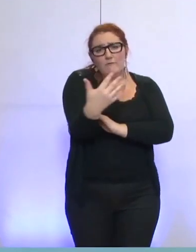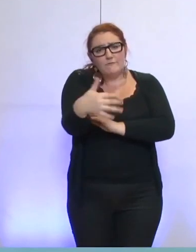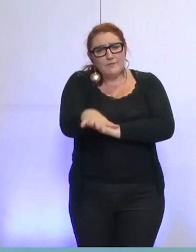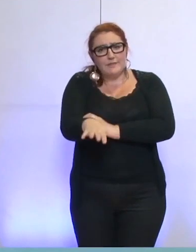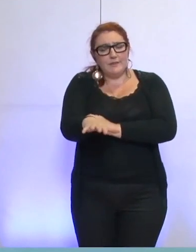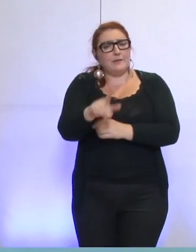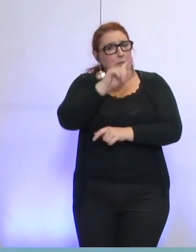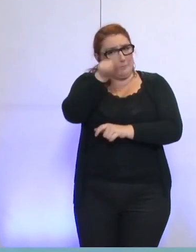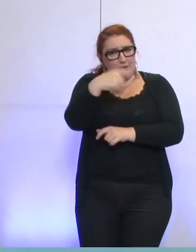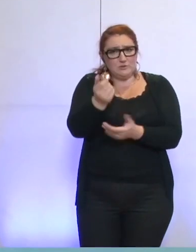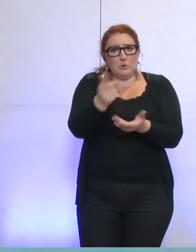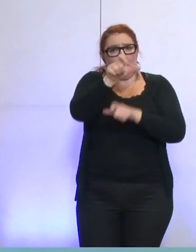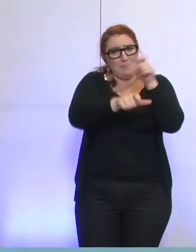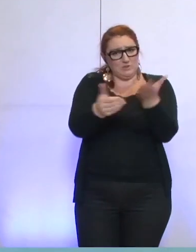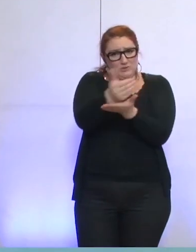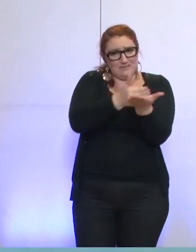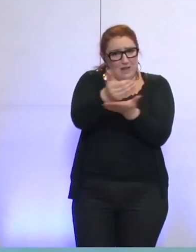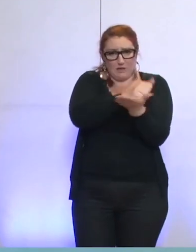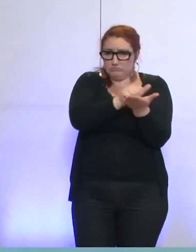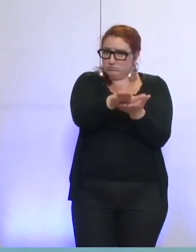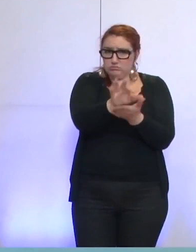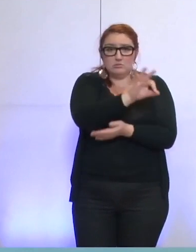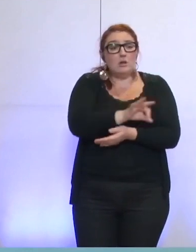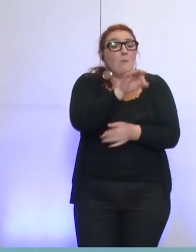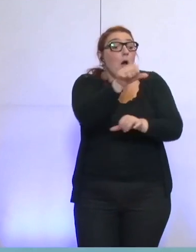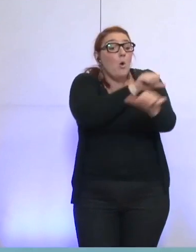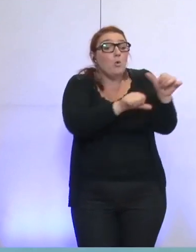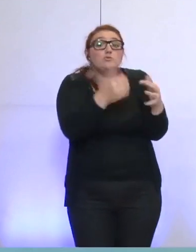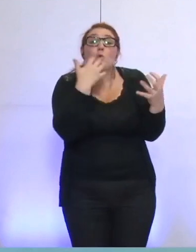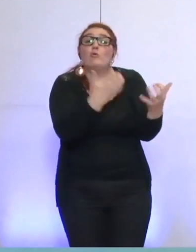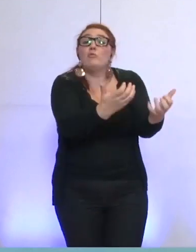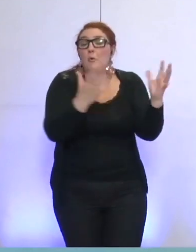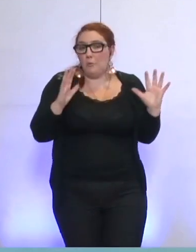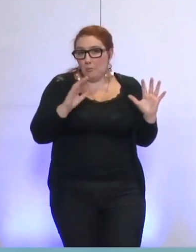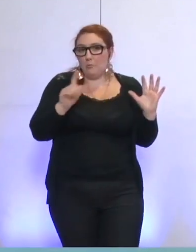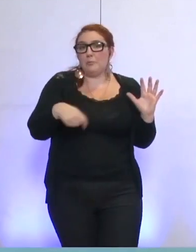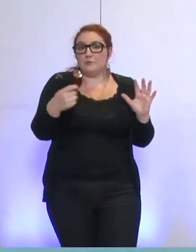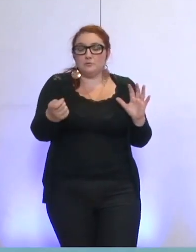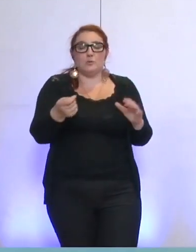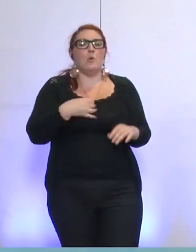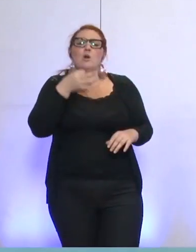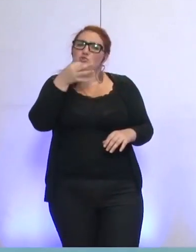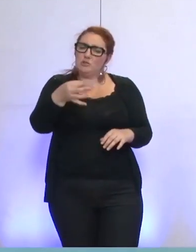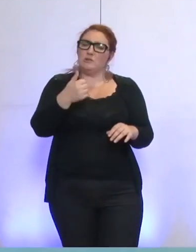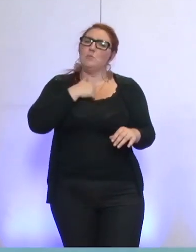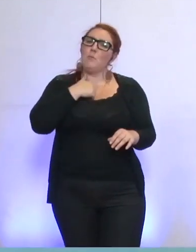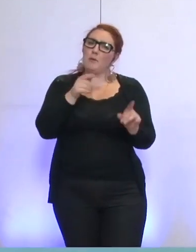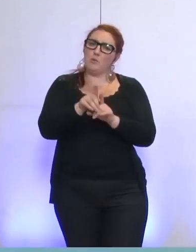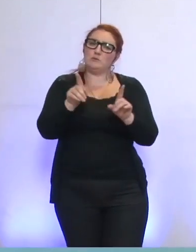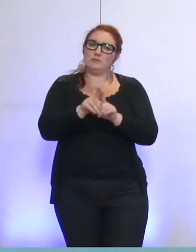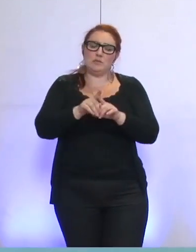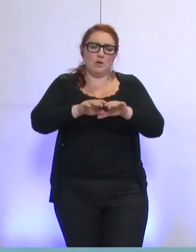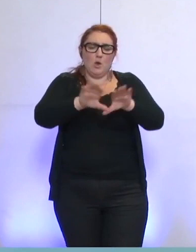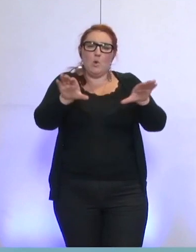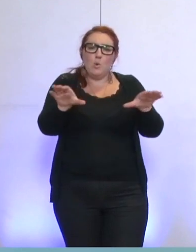des salariés dans la structure, s'il le souhaite. J'ai également dit que nous solliciterions le groupement